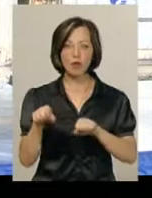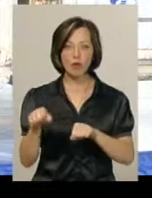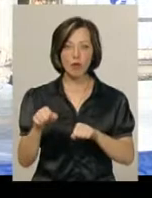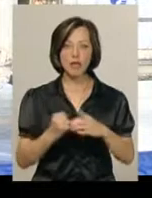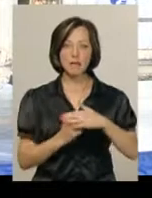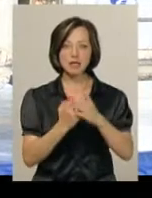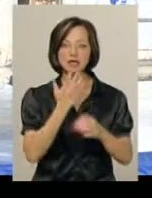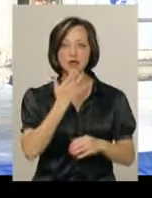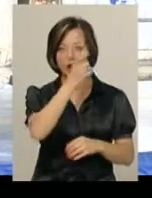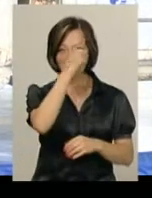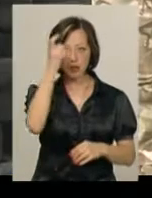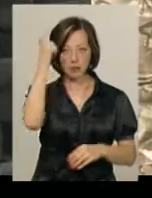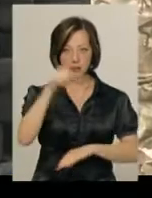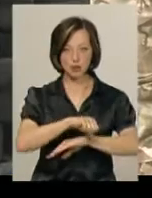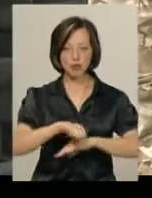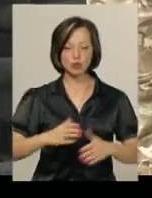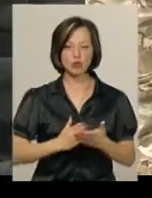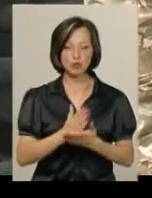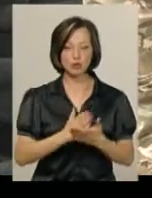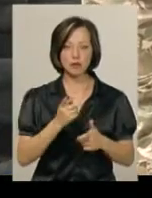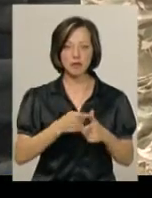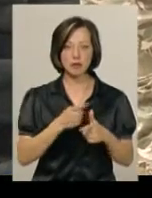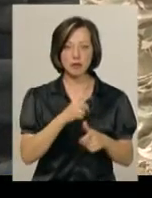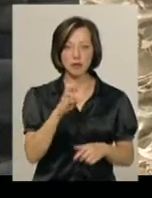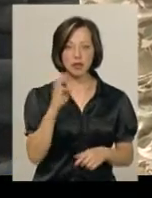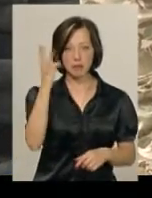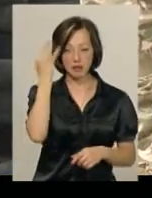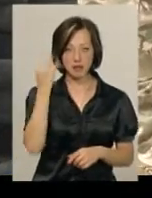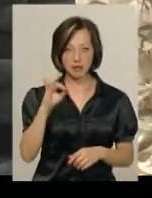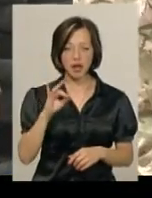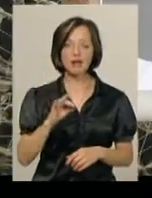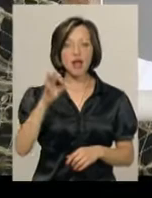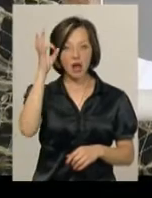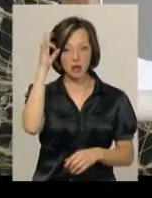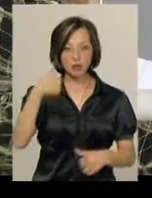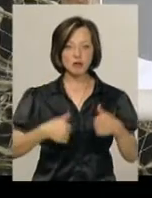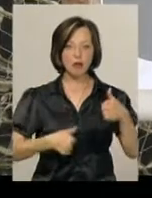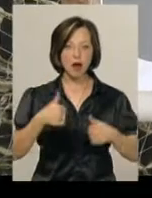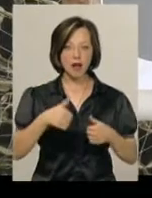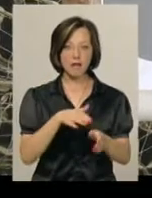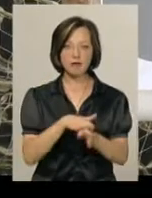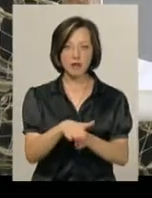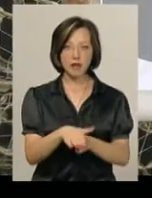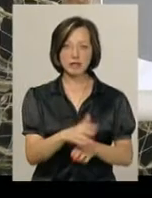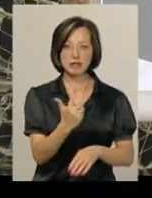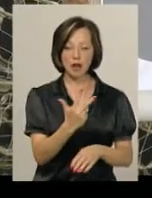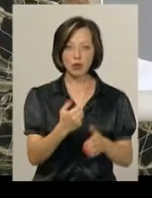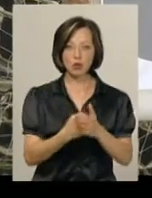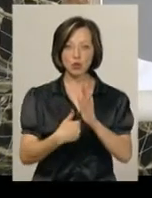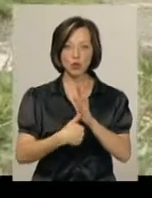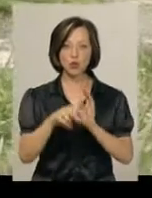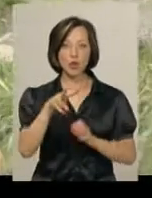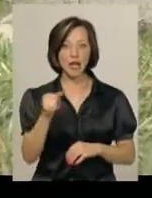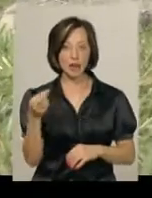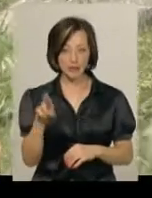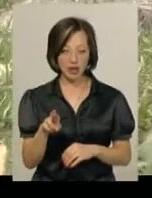на базі Національної академії прикордонної служби ім. Богдана Хмельницького. Нагадаю, у змаганнях, які відбувалися з 3 до 6